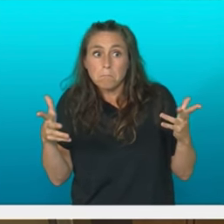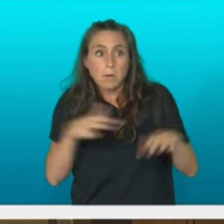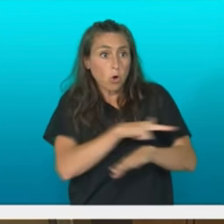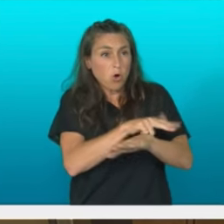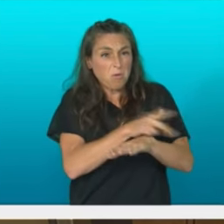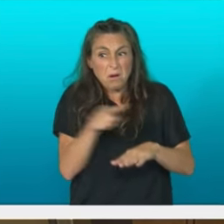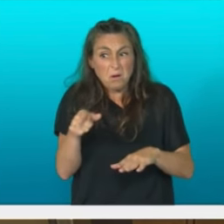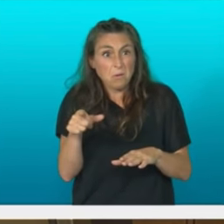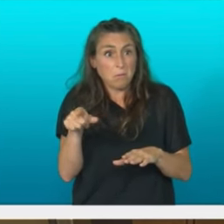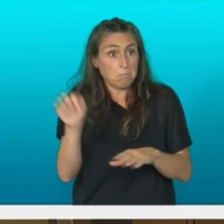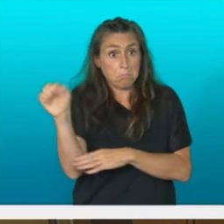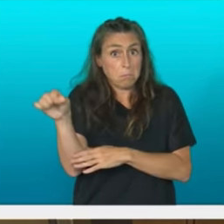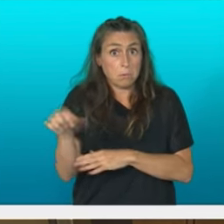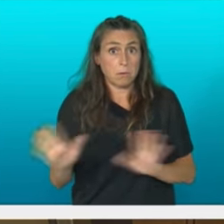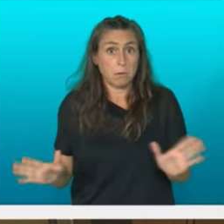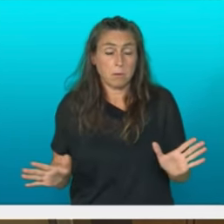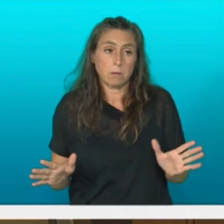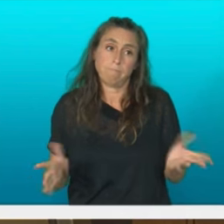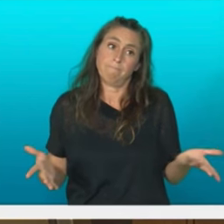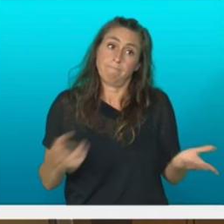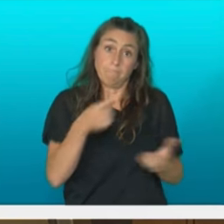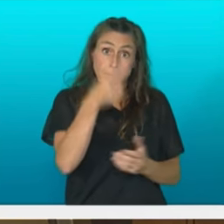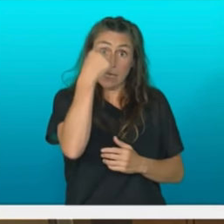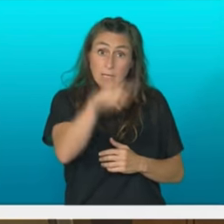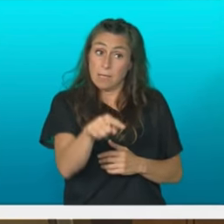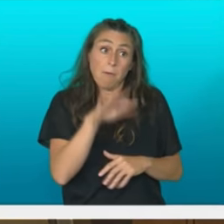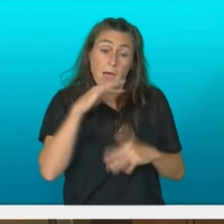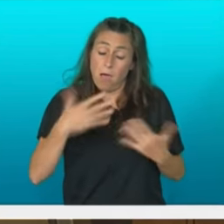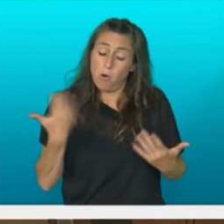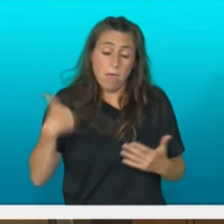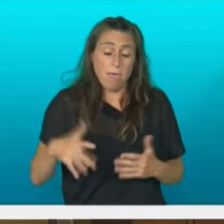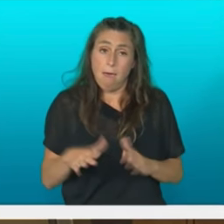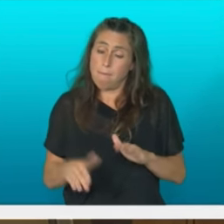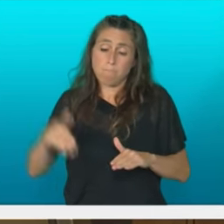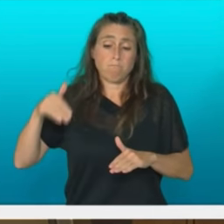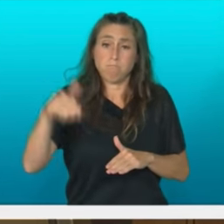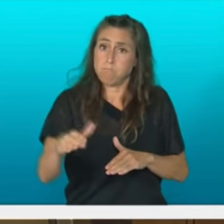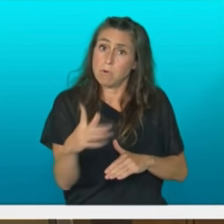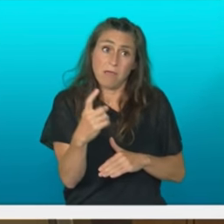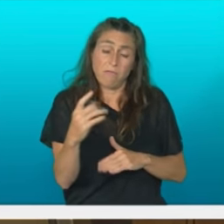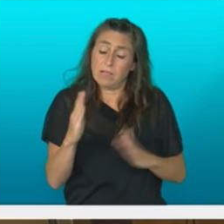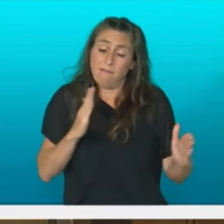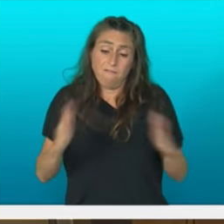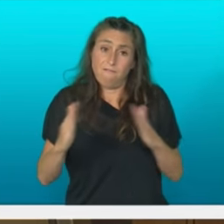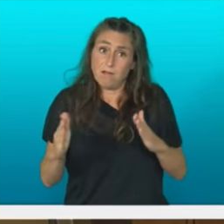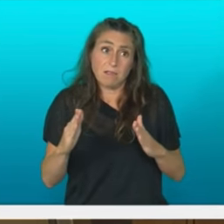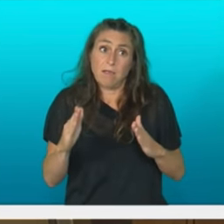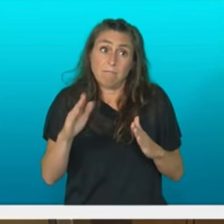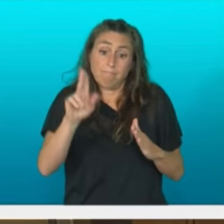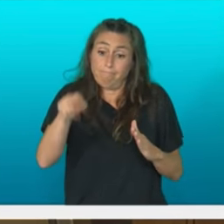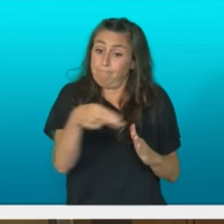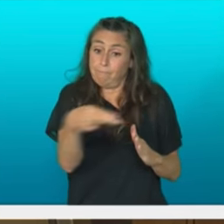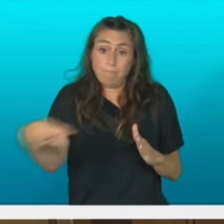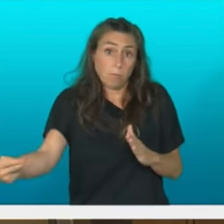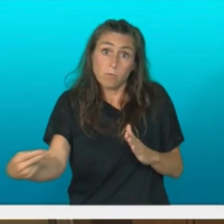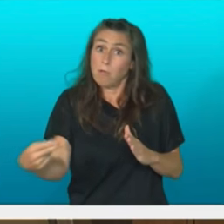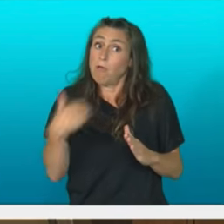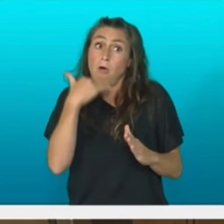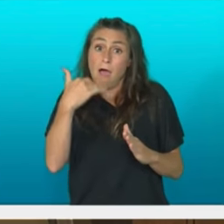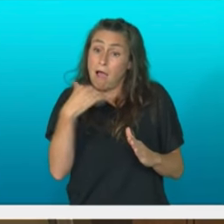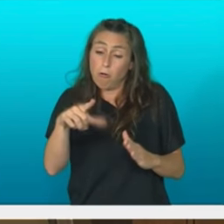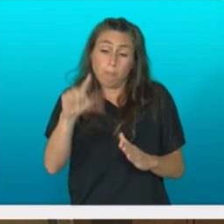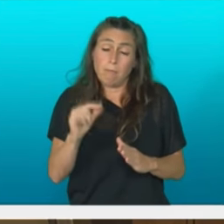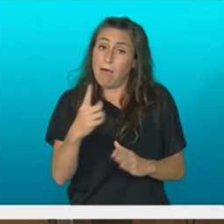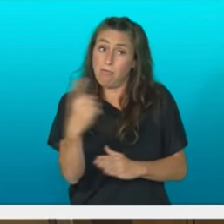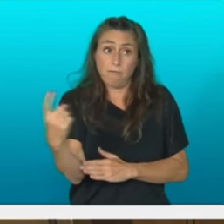trampas al solitario ustedes saben que ha llegado el momento de avanzar i de entrar en una fase resolutiva ha llegado la hora de decir